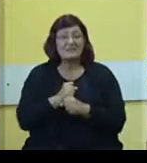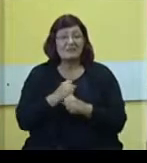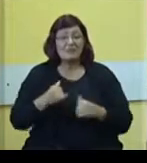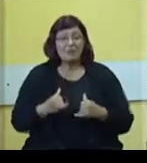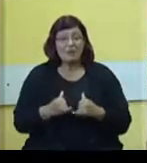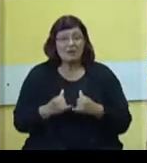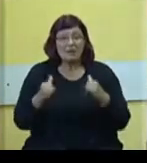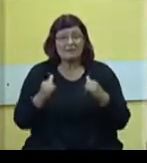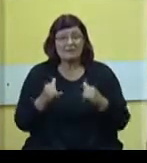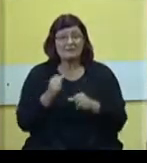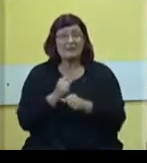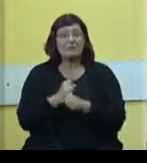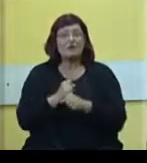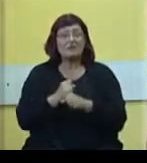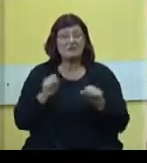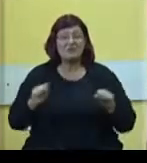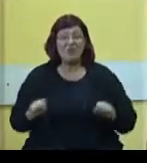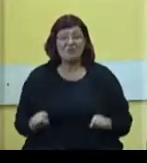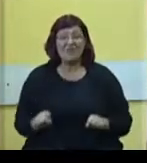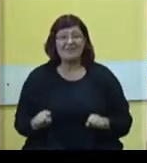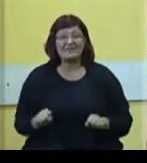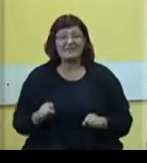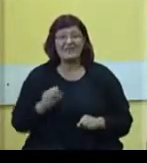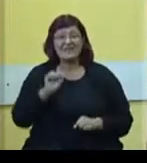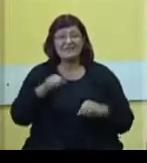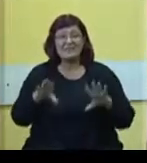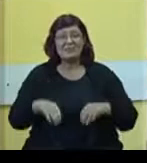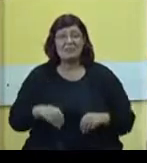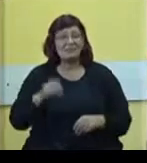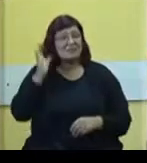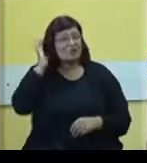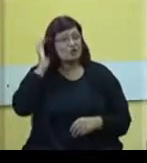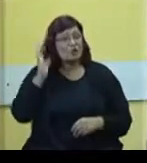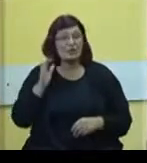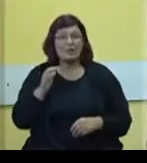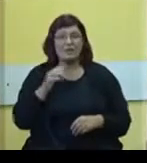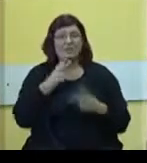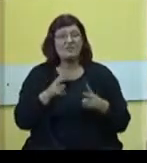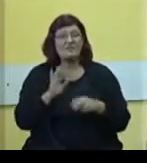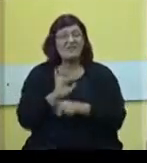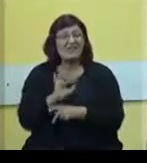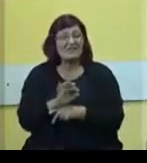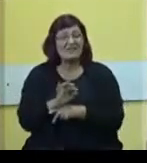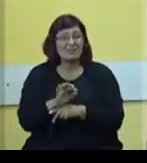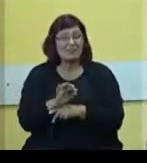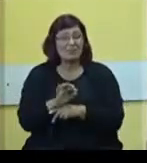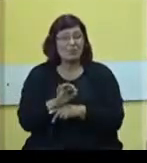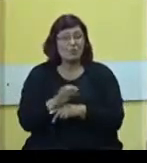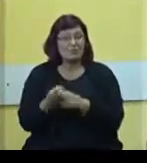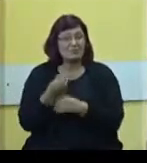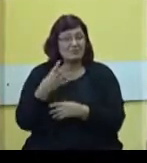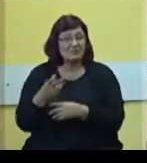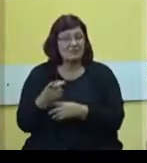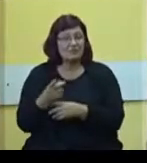da je posao vlasti, da prihvati, čuje, uvaži kritiku, sugestiju, dotle